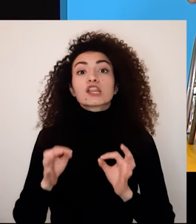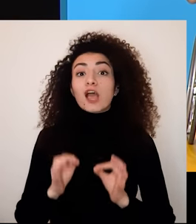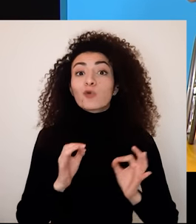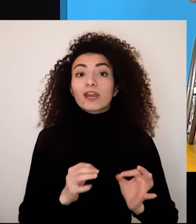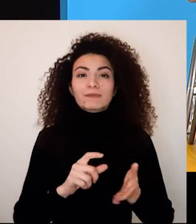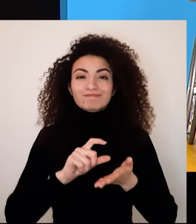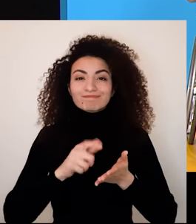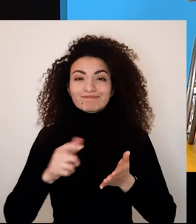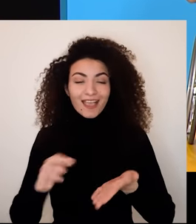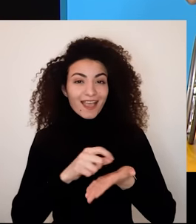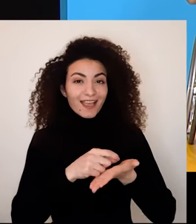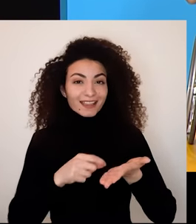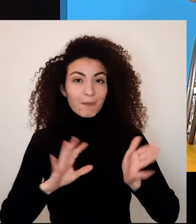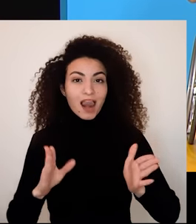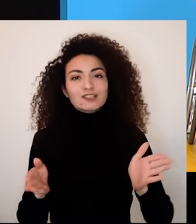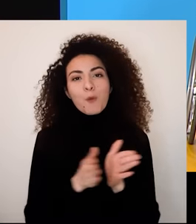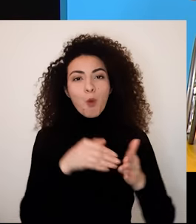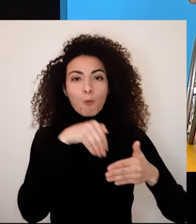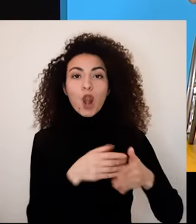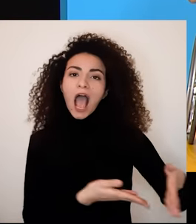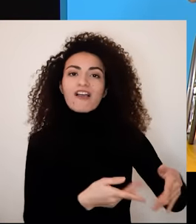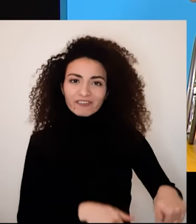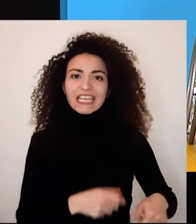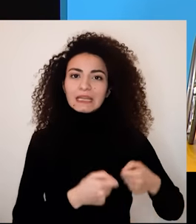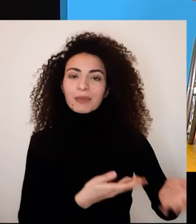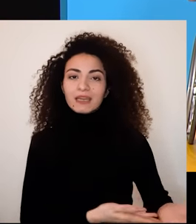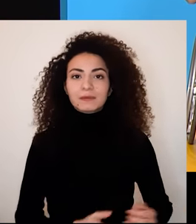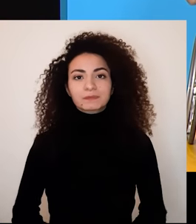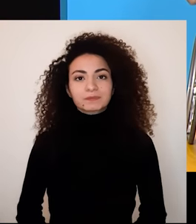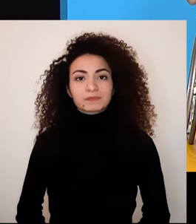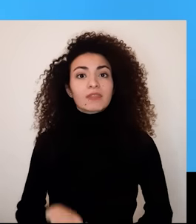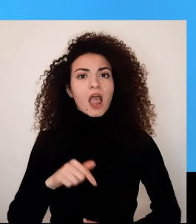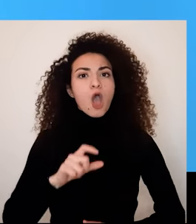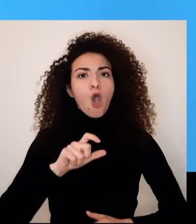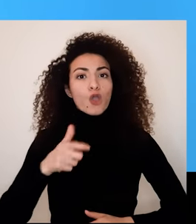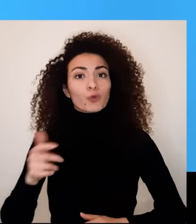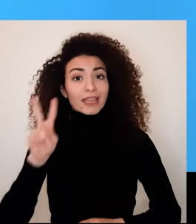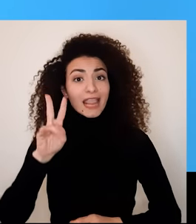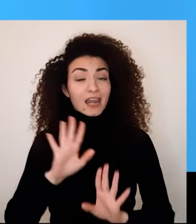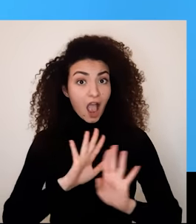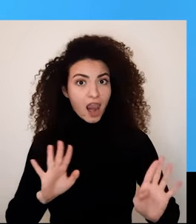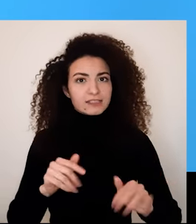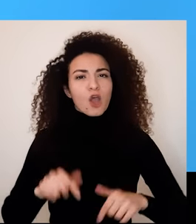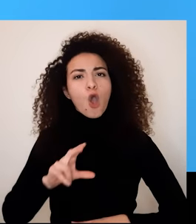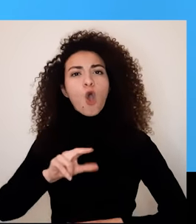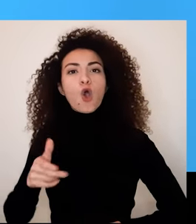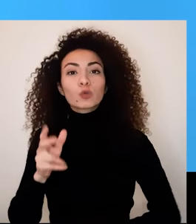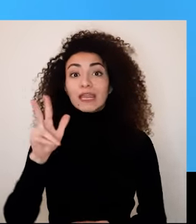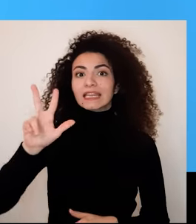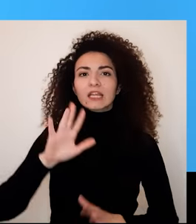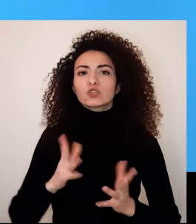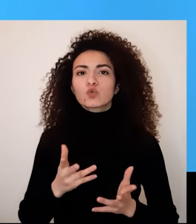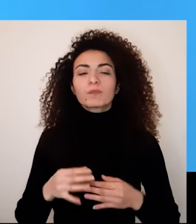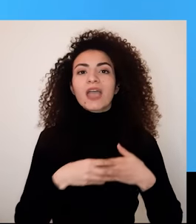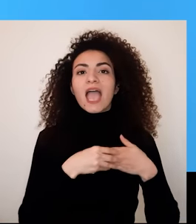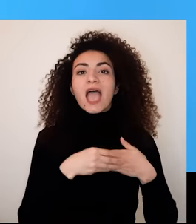الأساسيتين لتطبيق القيادة الذاتية نوصل الخطوة الثالثة اللي هي الإدارة الذاتية واللي بتعني تطبيق دايم للمعرفة الذاتية